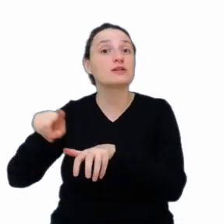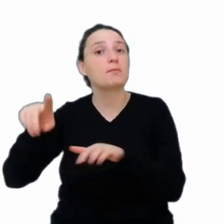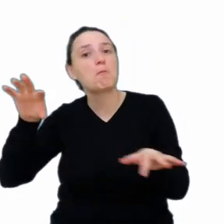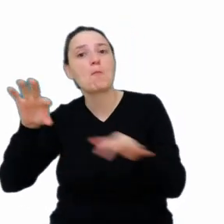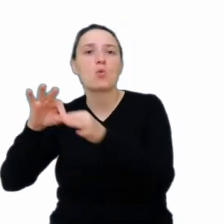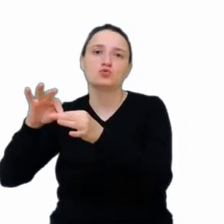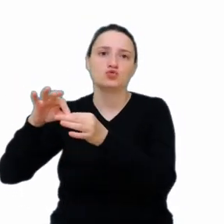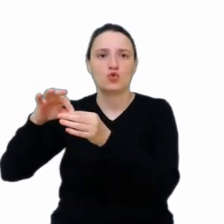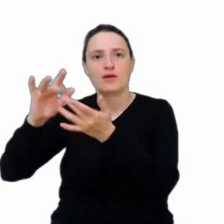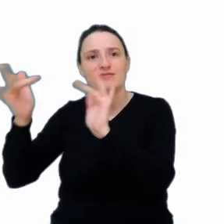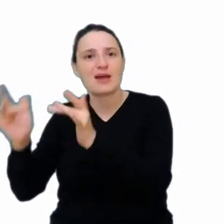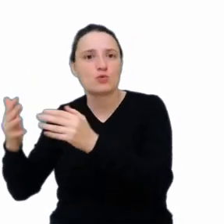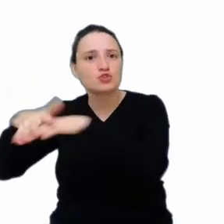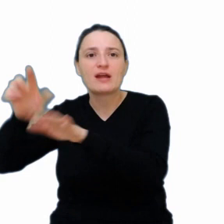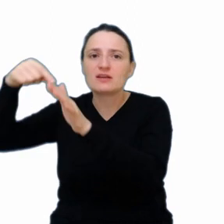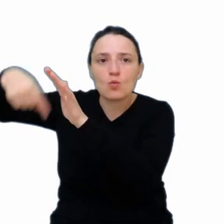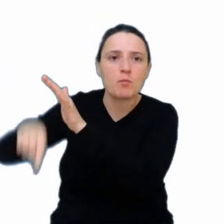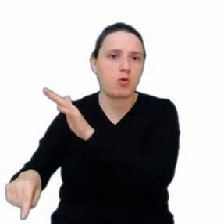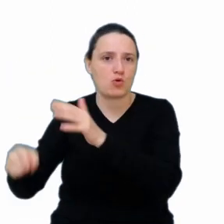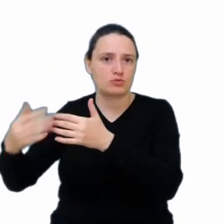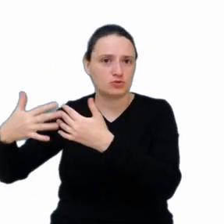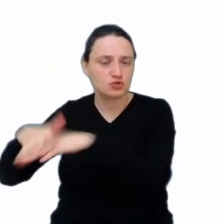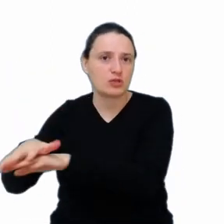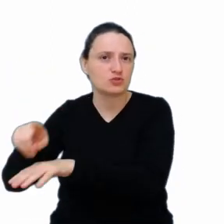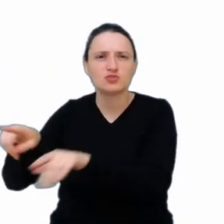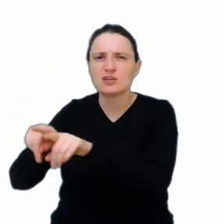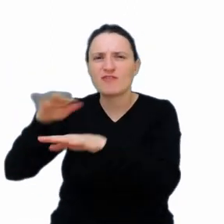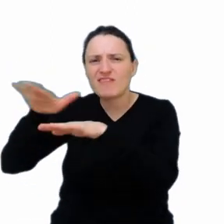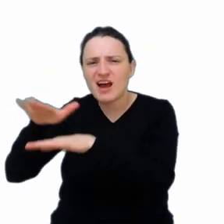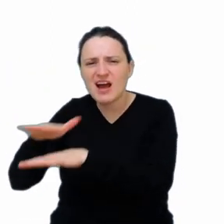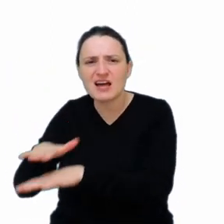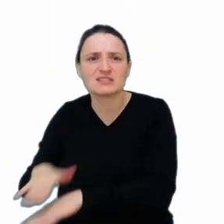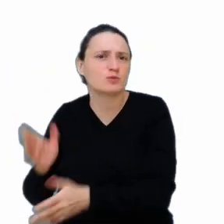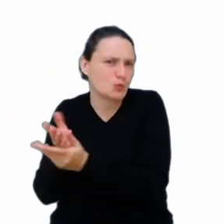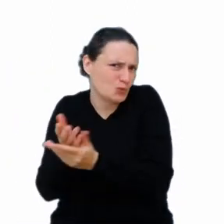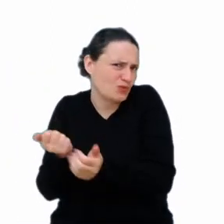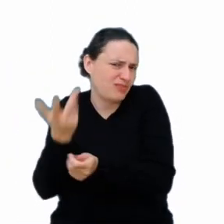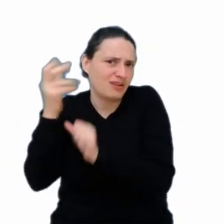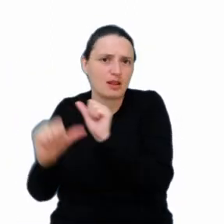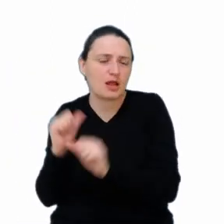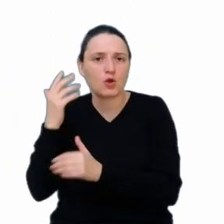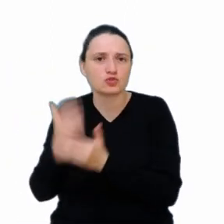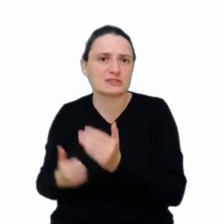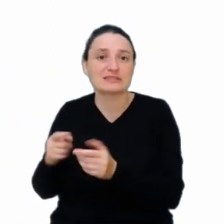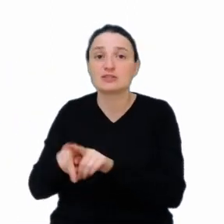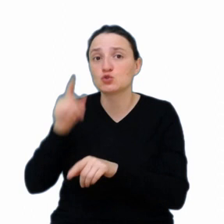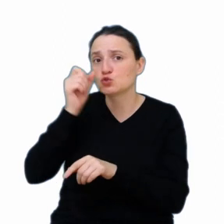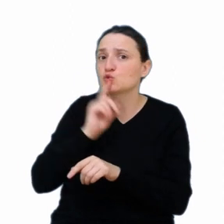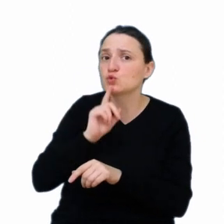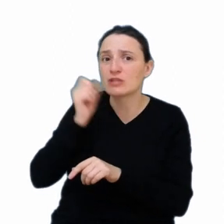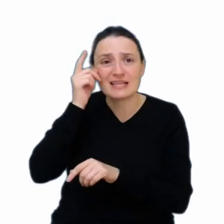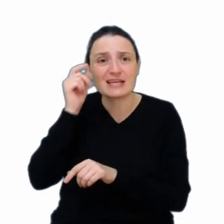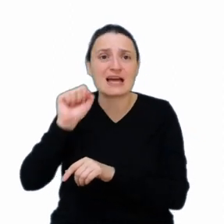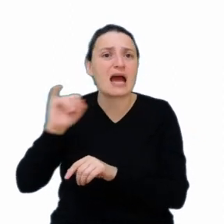Sieci neuronowe, głębokie sieci neuronowe z wieloma warstwami, od dziesiątek lat używamy. Mamy sztuczną inteligencję opartą o